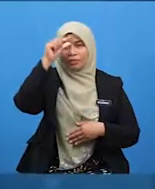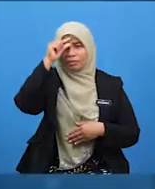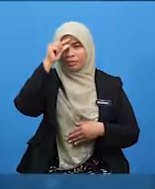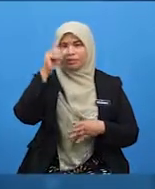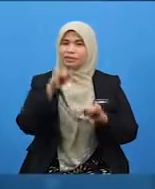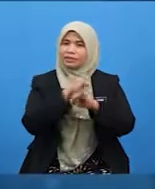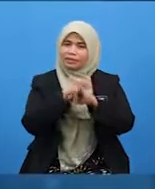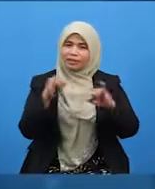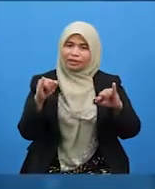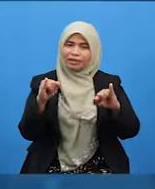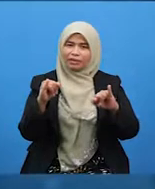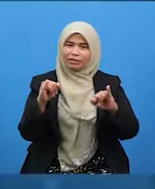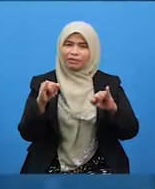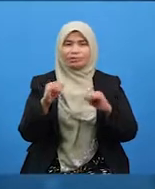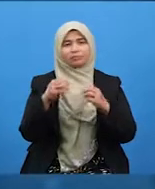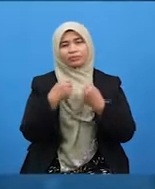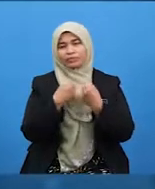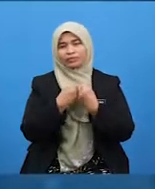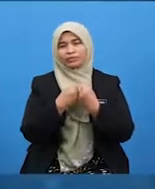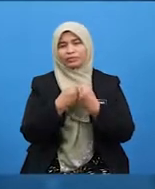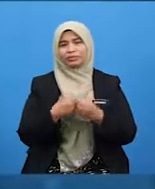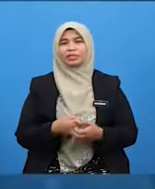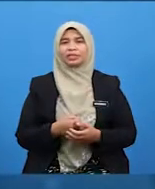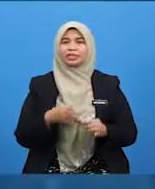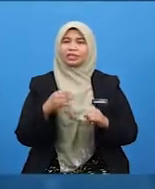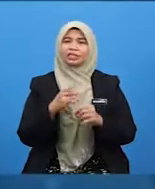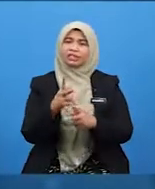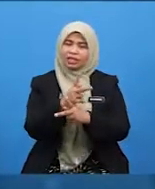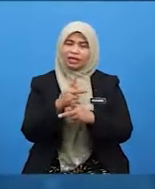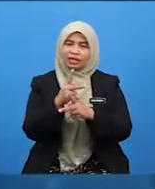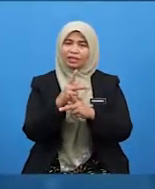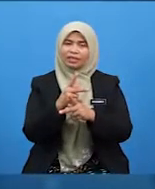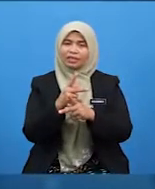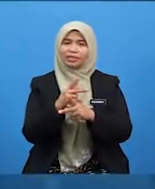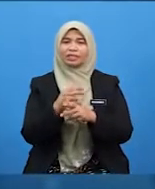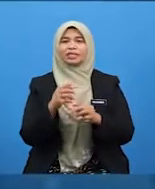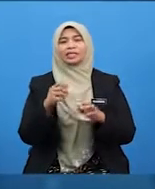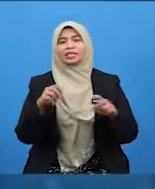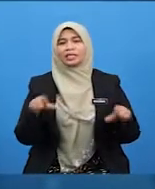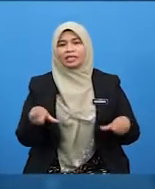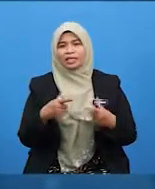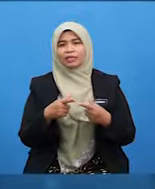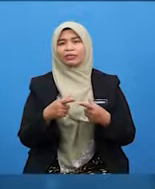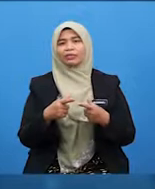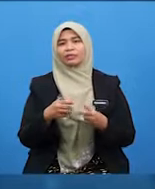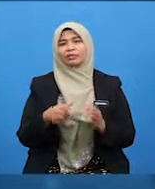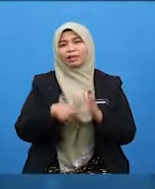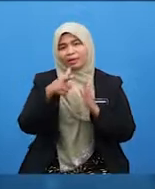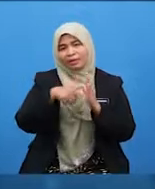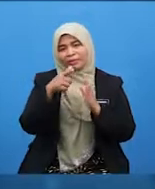jangan timbulkan perkaduhan. Jaga tingkah laku lebih-lebih